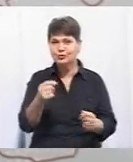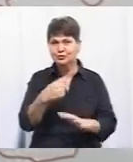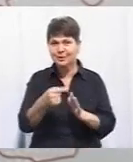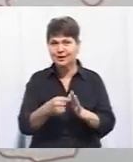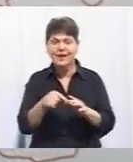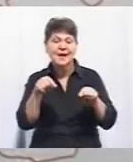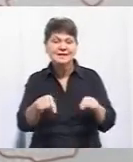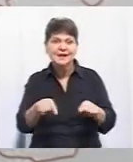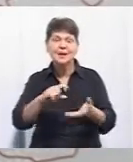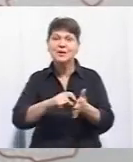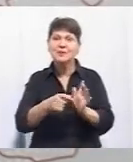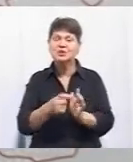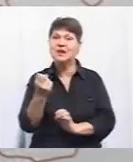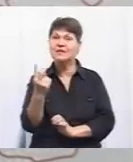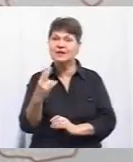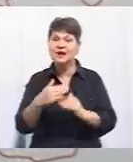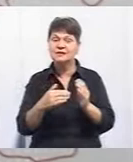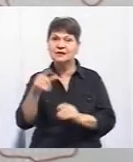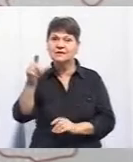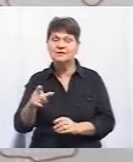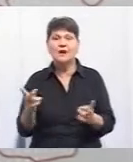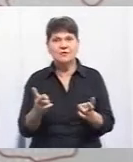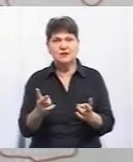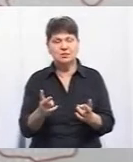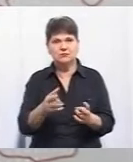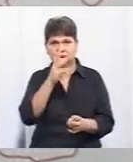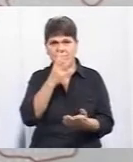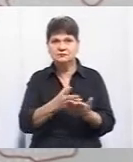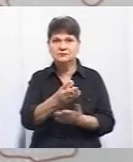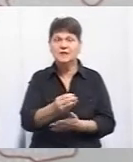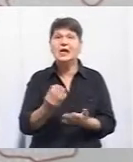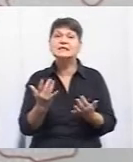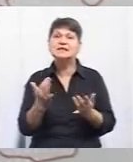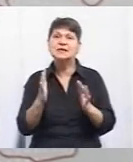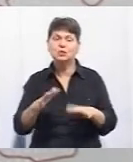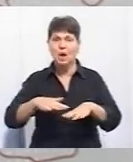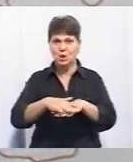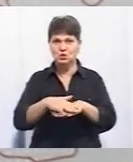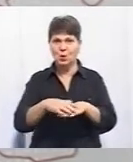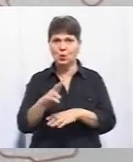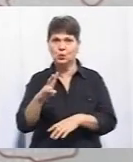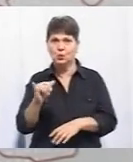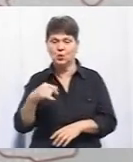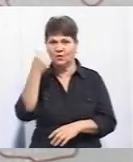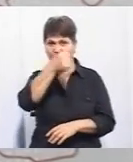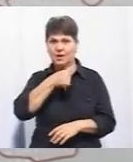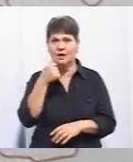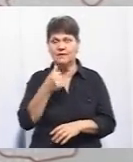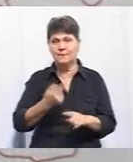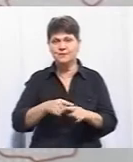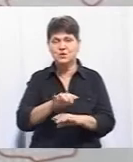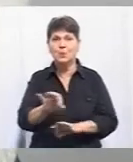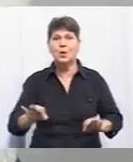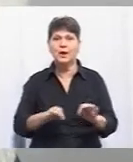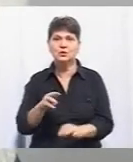приміщення, це 12 фахівців, яких потрібно утримати. Скільки буде коштувати, от якщо з розрахунку ріка утримання цього